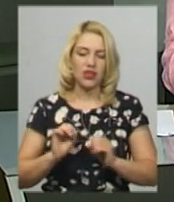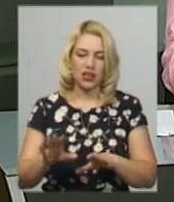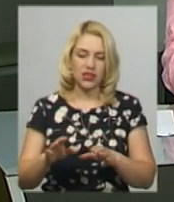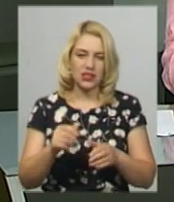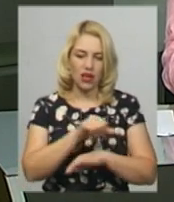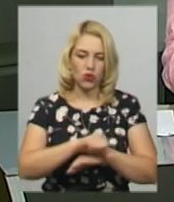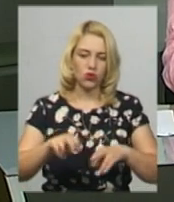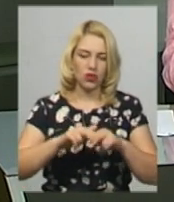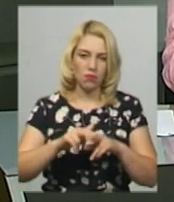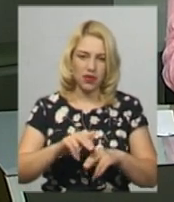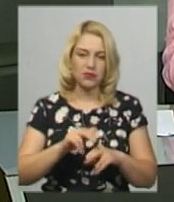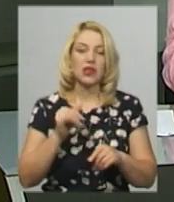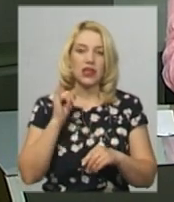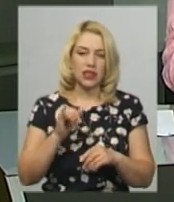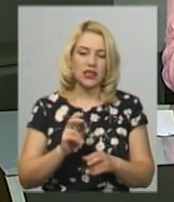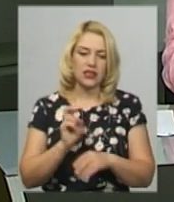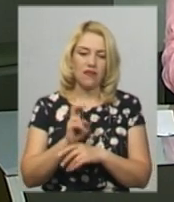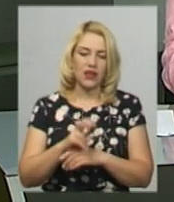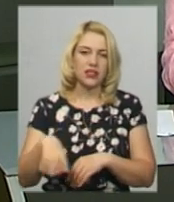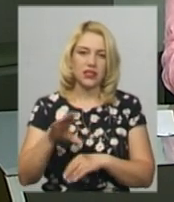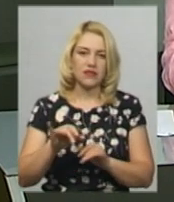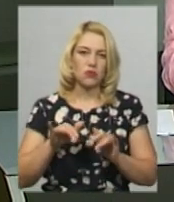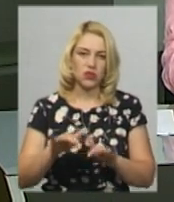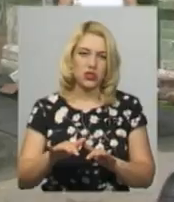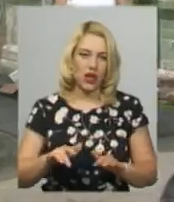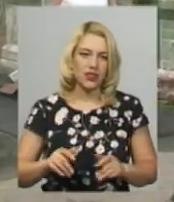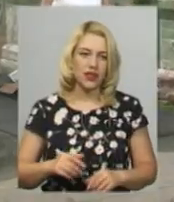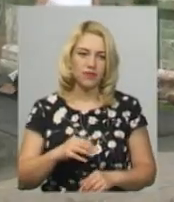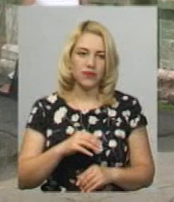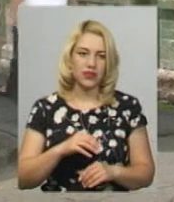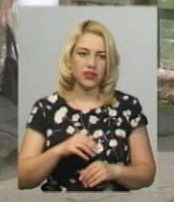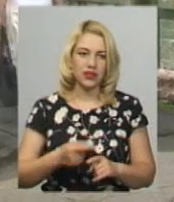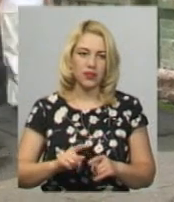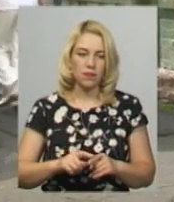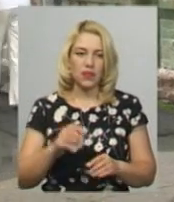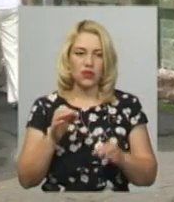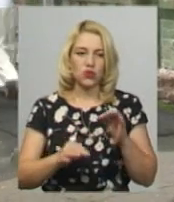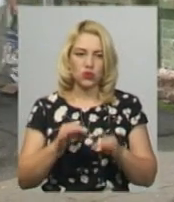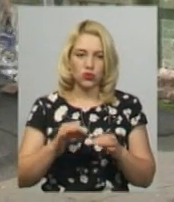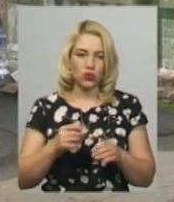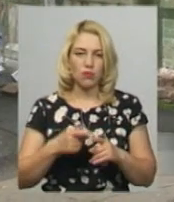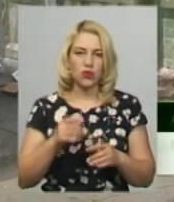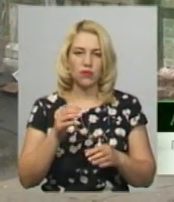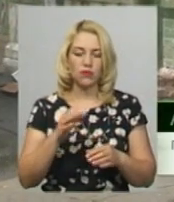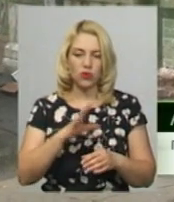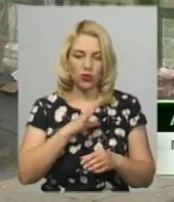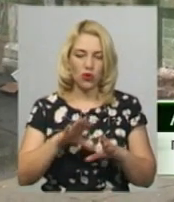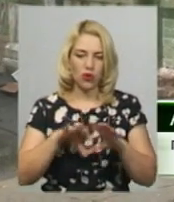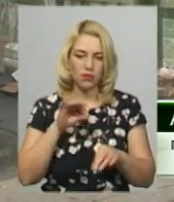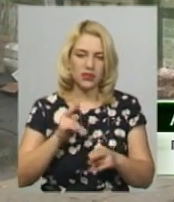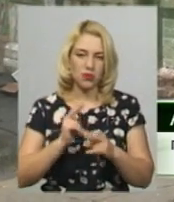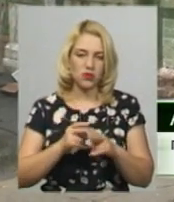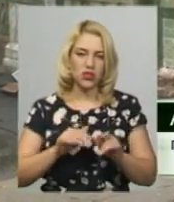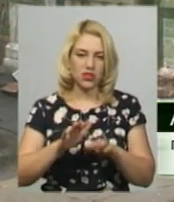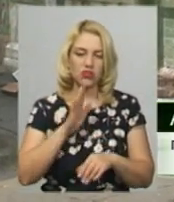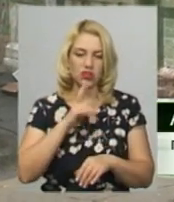проживання і з'являтись на усі процесуальні дії до слідчого. Щойно слідчим суддям Хмельницького міськрайонного суду було обрано запобіжний захід